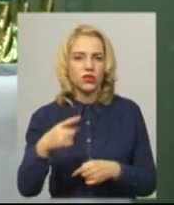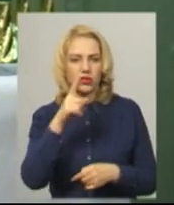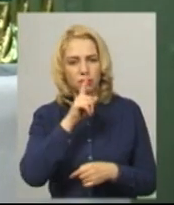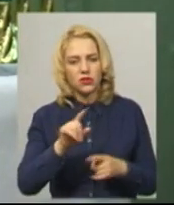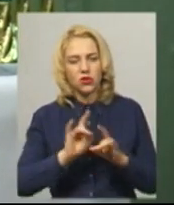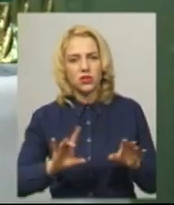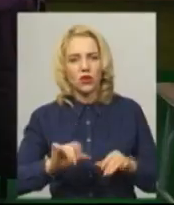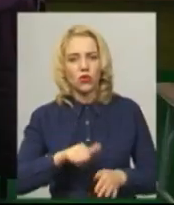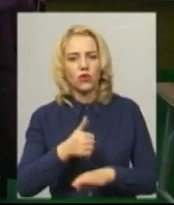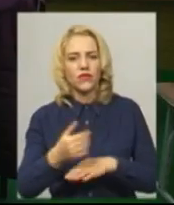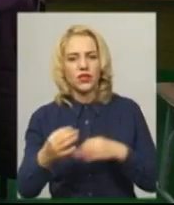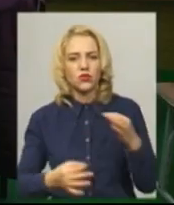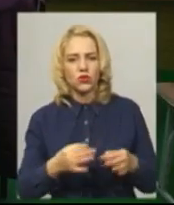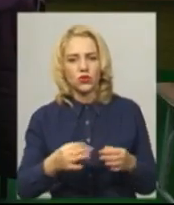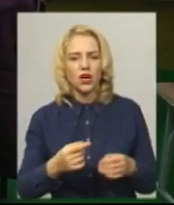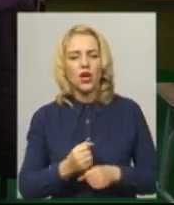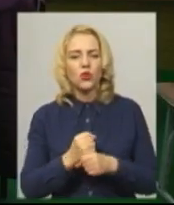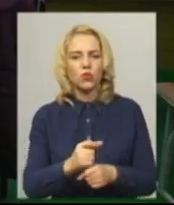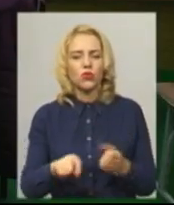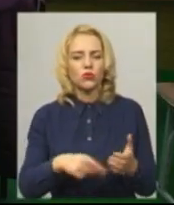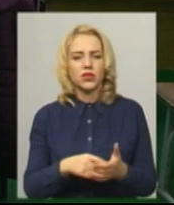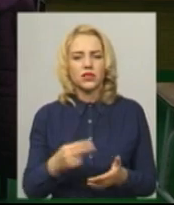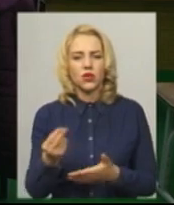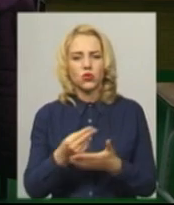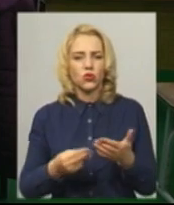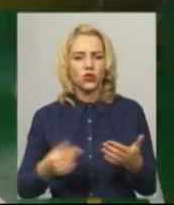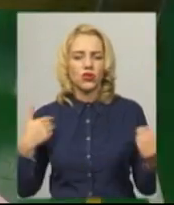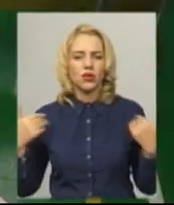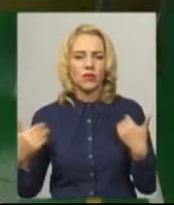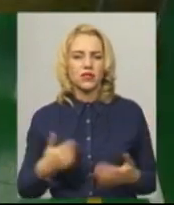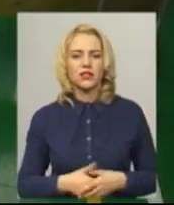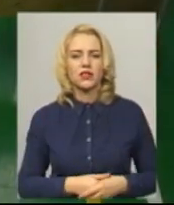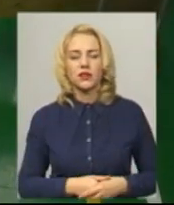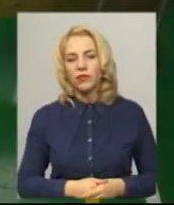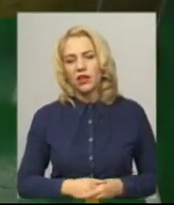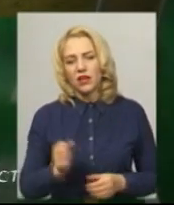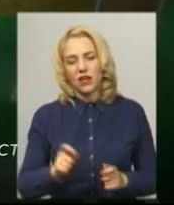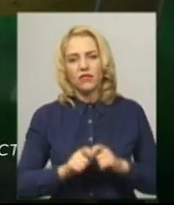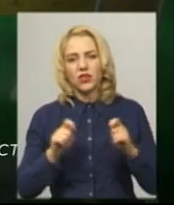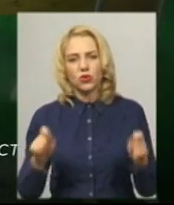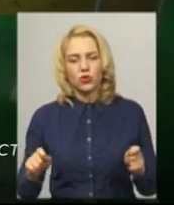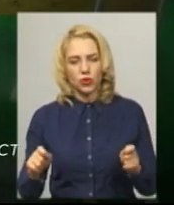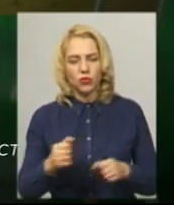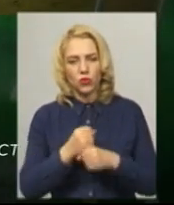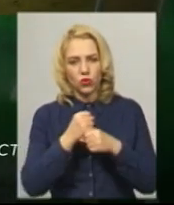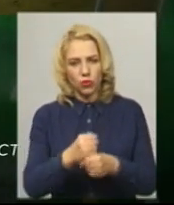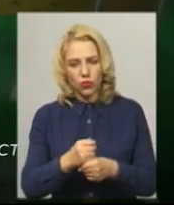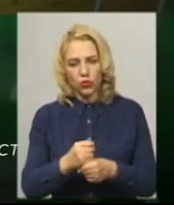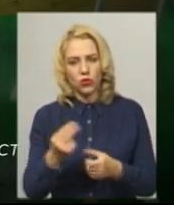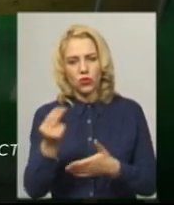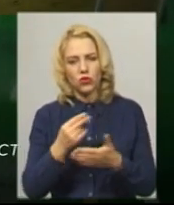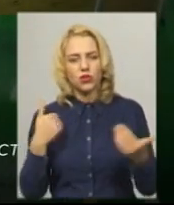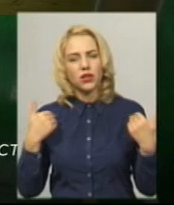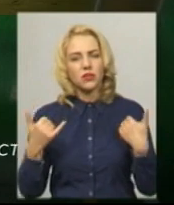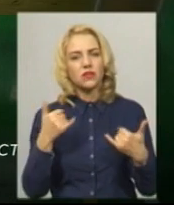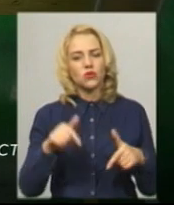головний суддя відкритого кубку міста з художньої гімнастики Олена Репйова. На відкритому кубку міста з художньої гімнастики в цьому